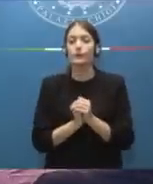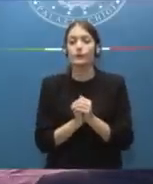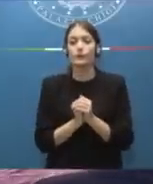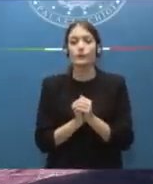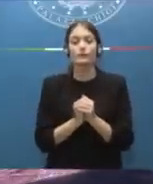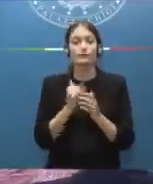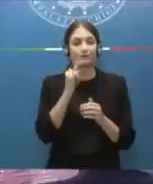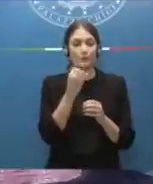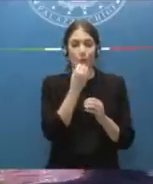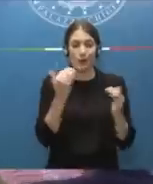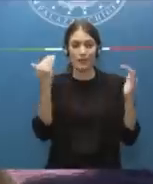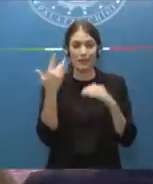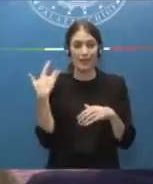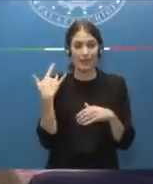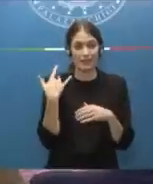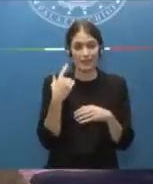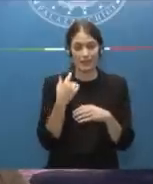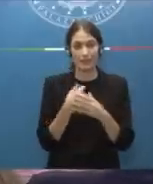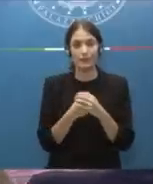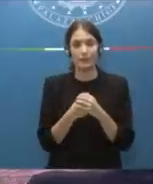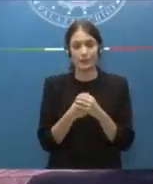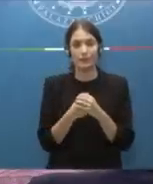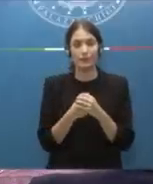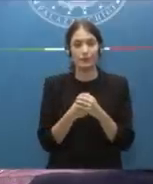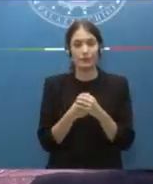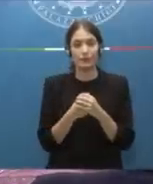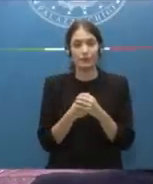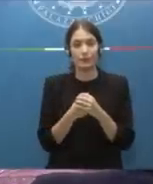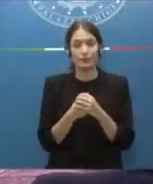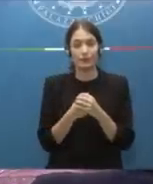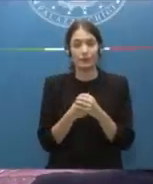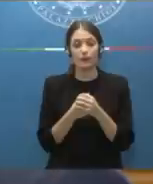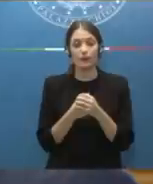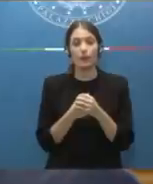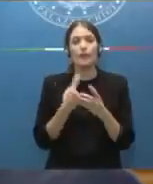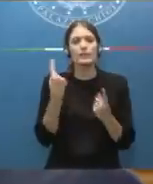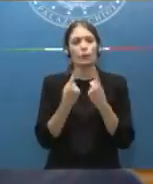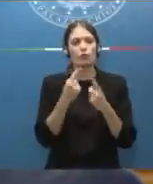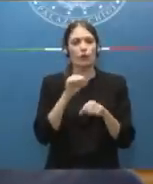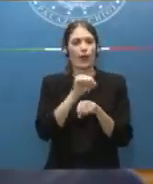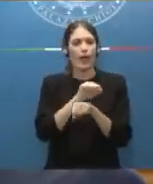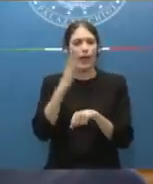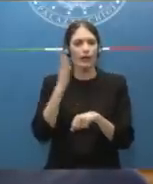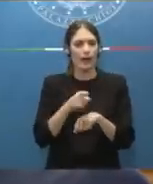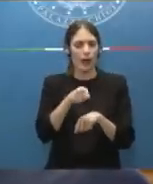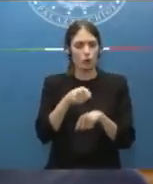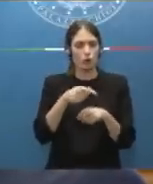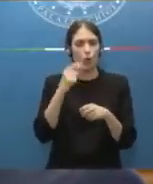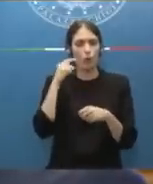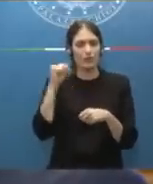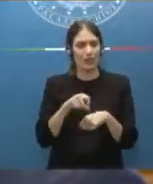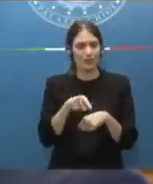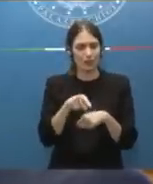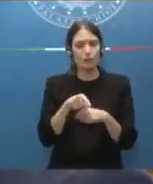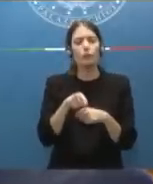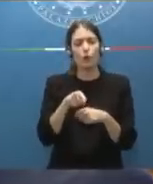Buonasera grazie mille. Mi sentite? Sì. A proposito della questione del gastro rostativo. Mi sentite ora? Sì. Lei